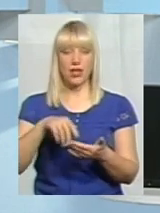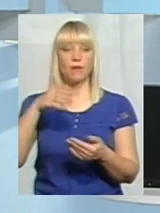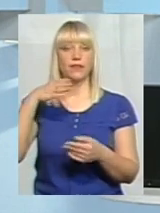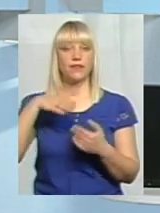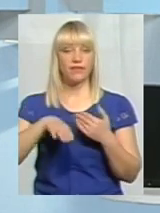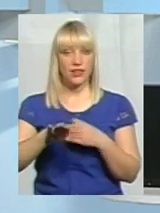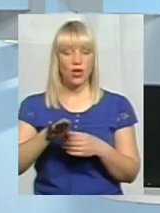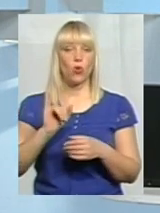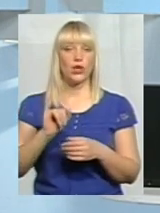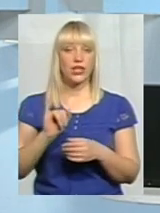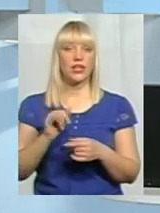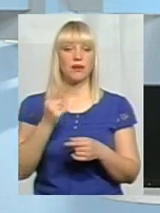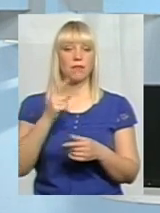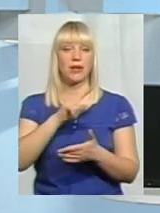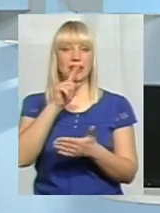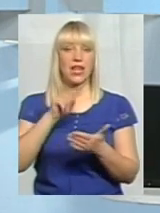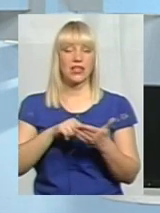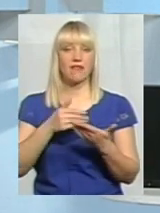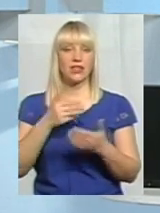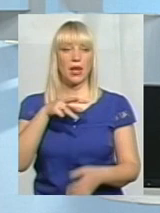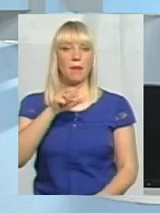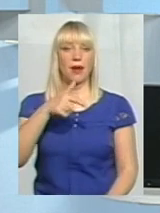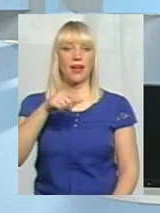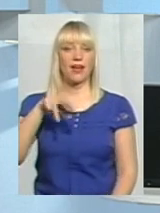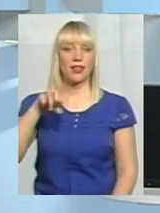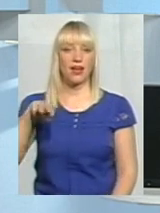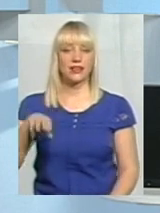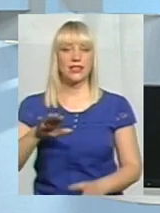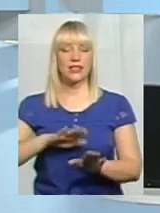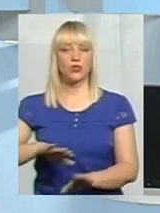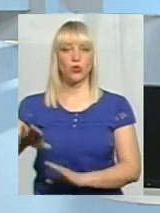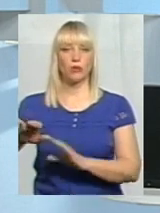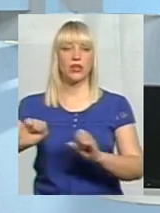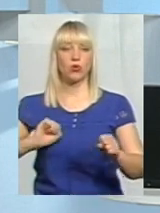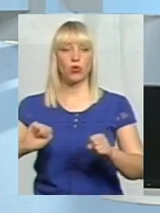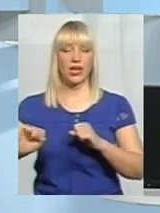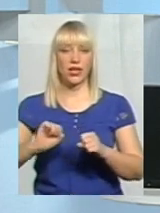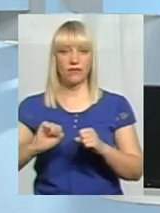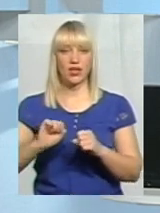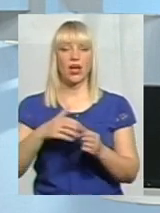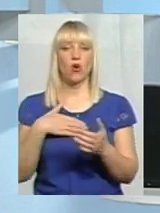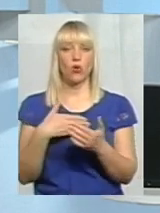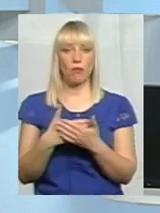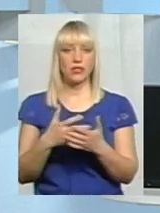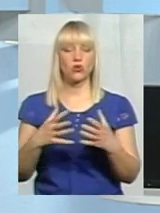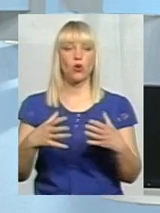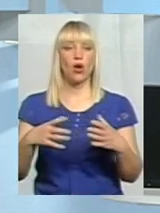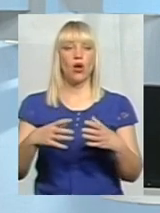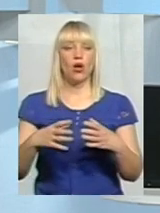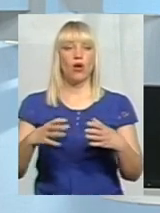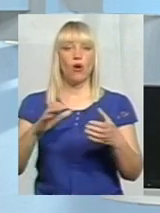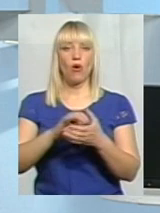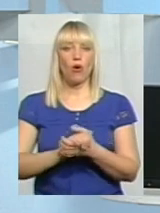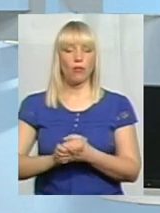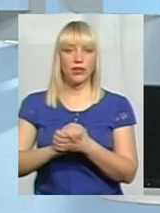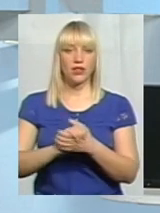питання від Валентини Магелад, заступника керівника громадського об'єднання охорона пам'яток історії, культури,